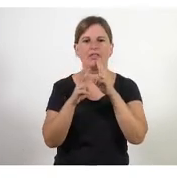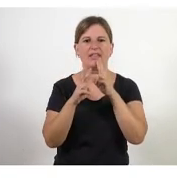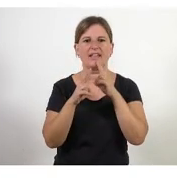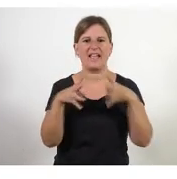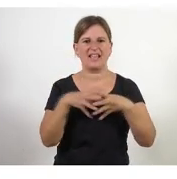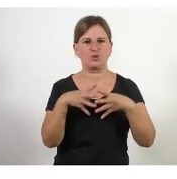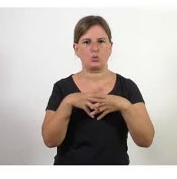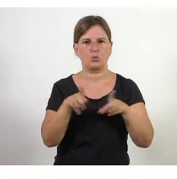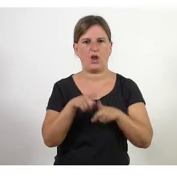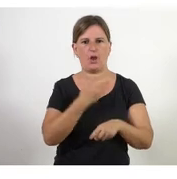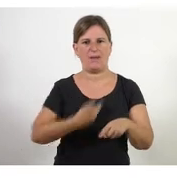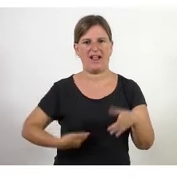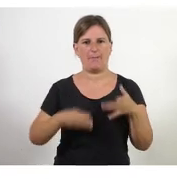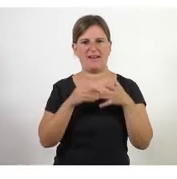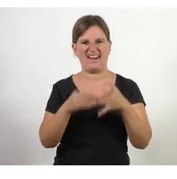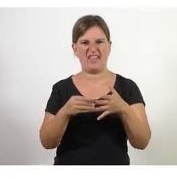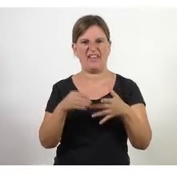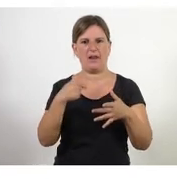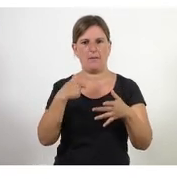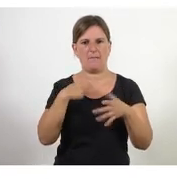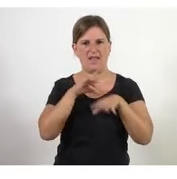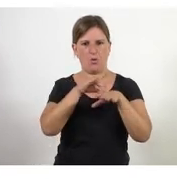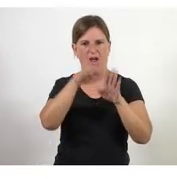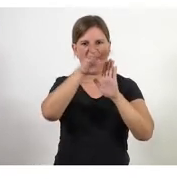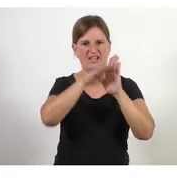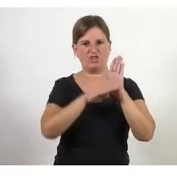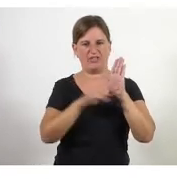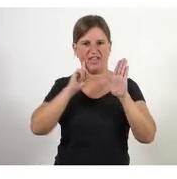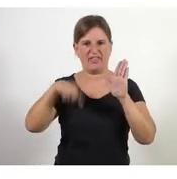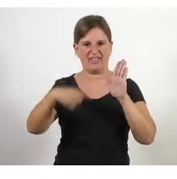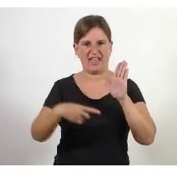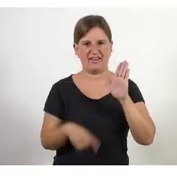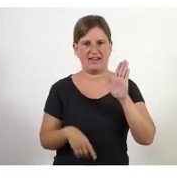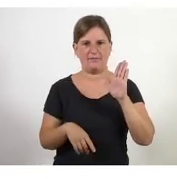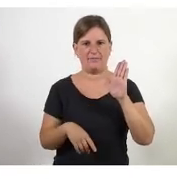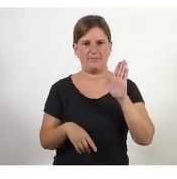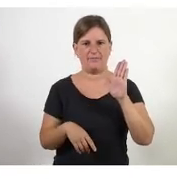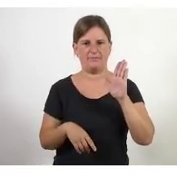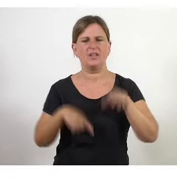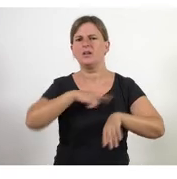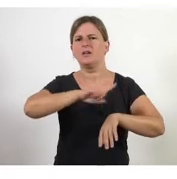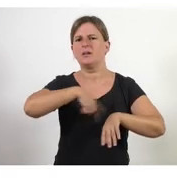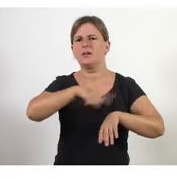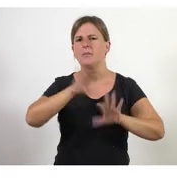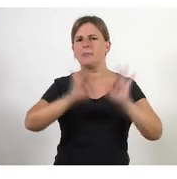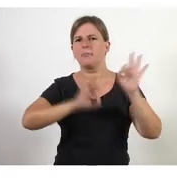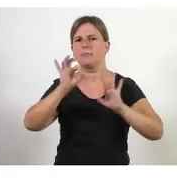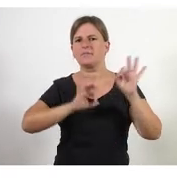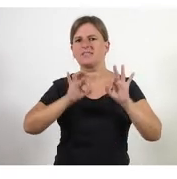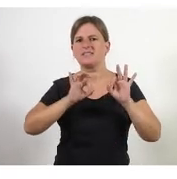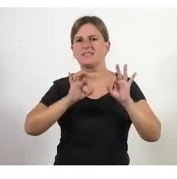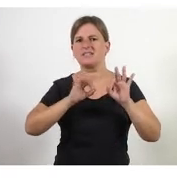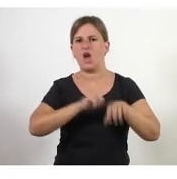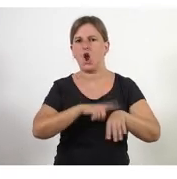líder com a cap la teva agenda diària i diguem quant de temps al dia quin tant per cent del teu dia el